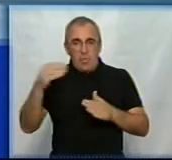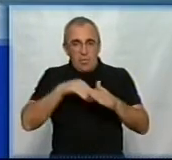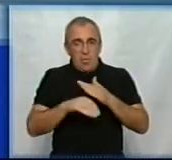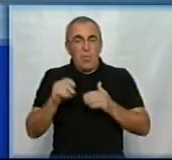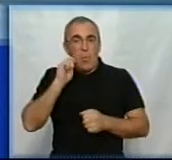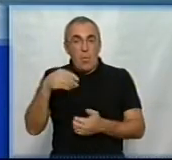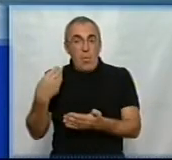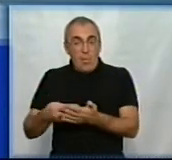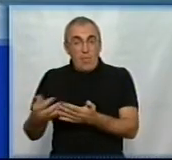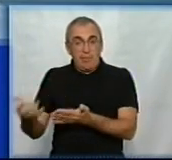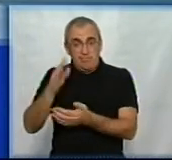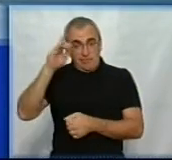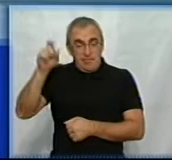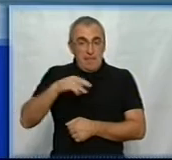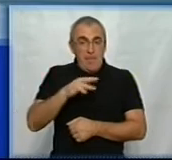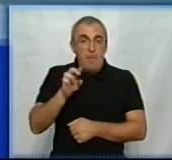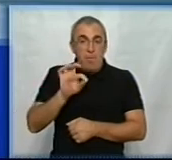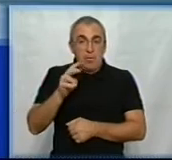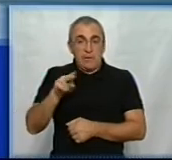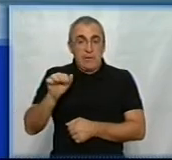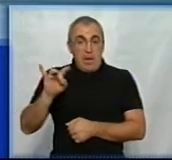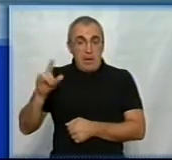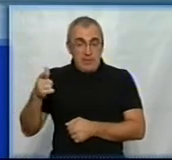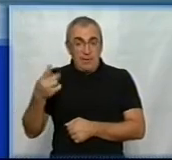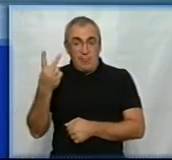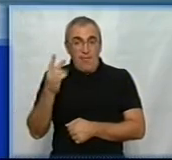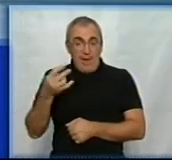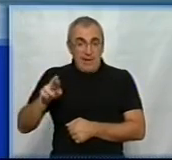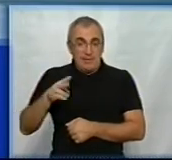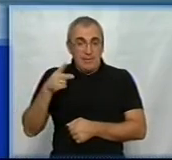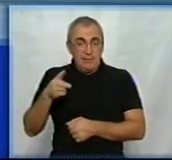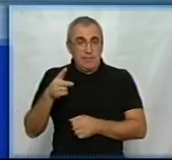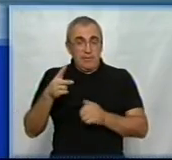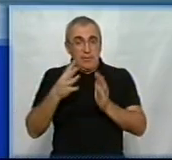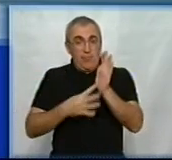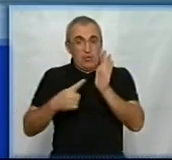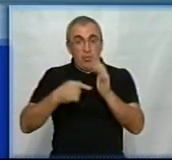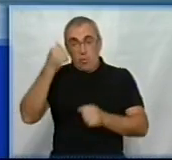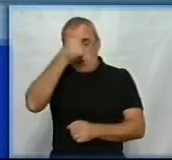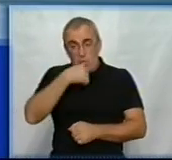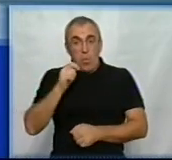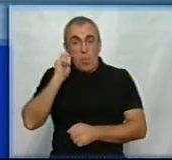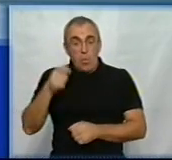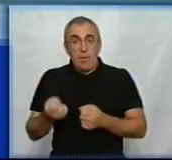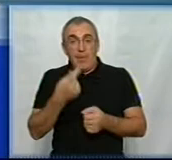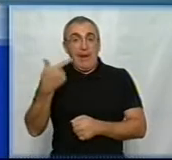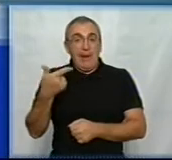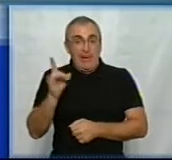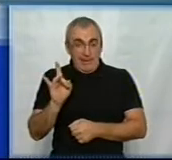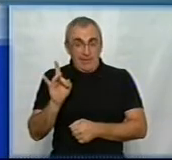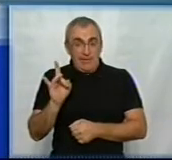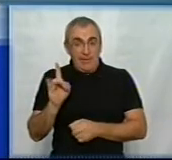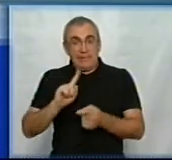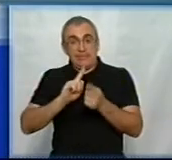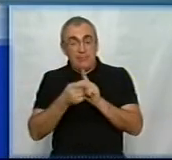грошей збирає кропивничанин Михайло Бондар. 2 вересня 1996 року в Україні з'явилася гривня. Вона